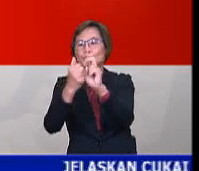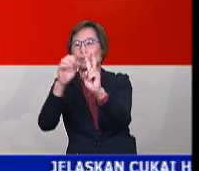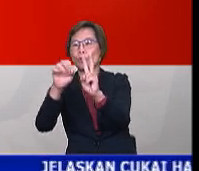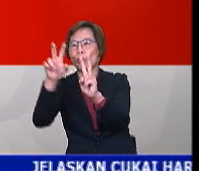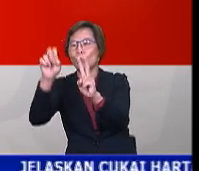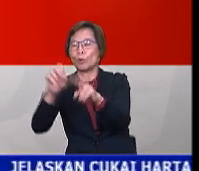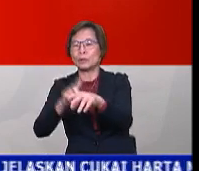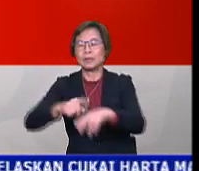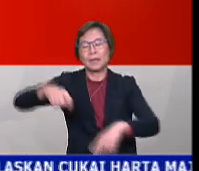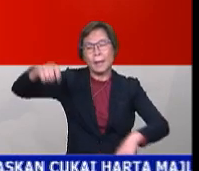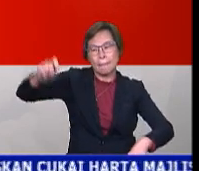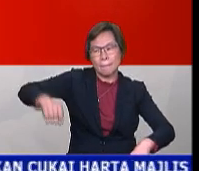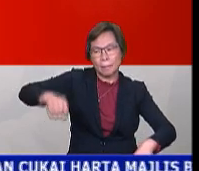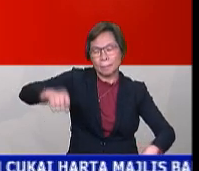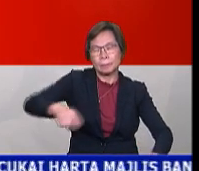Session Kuala Lumpur.